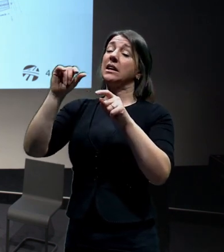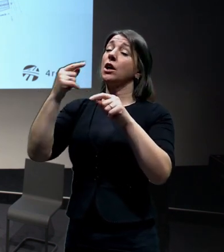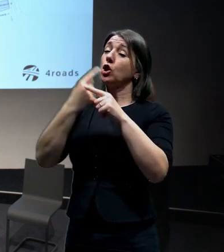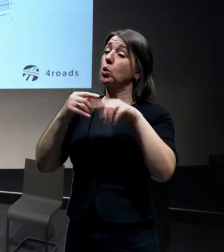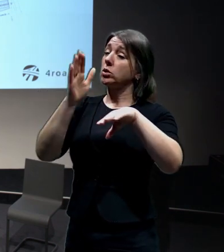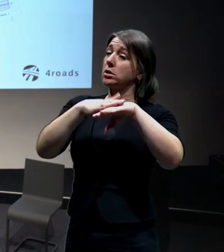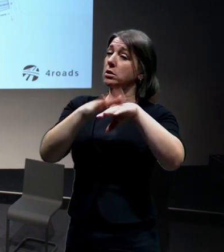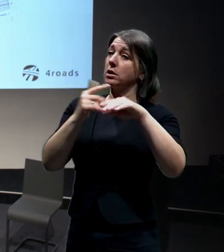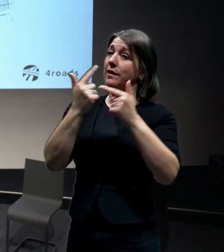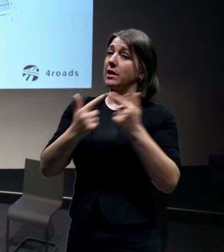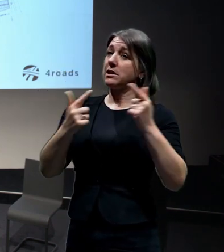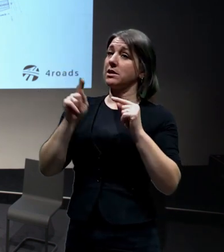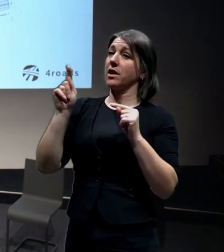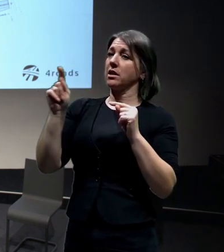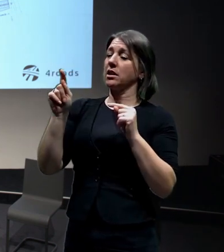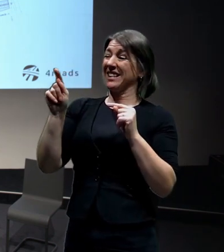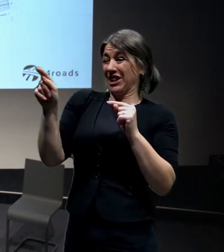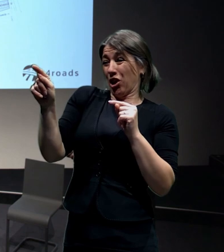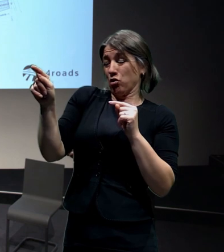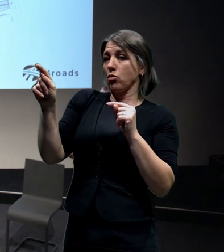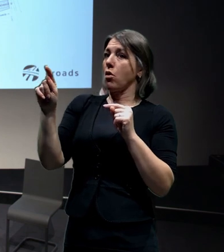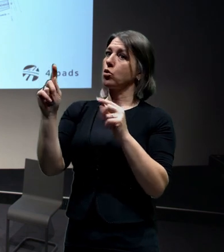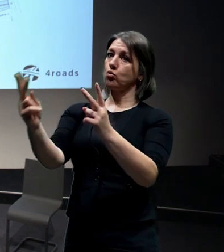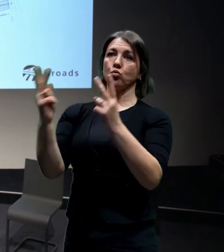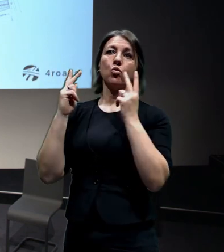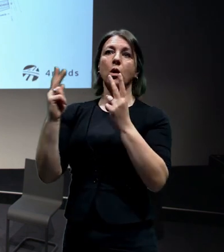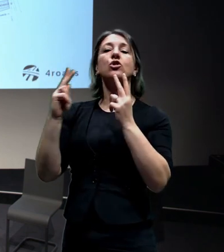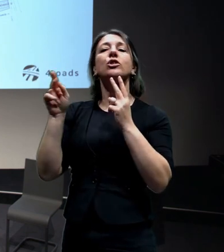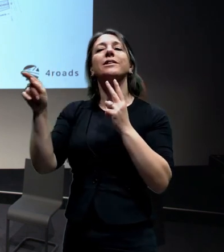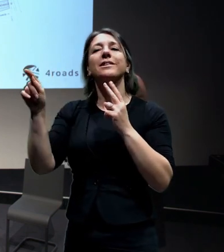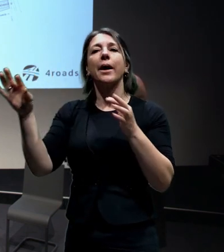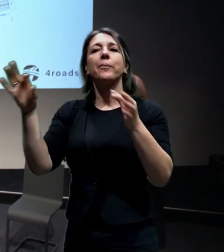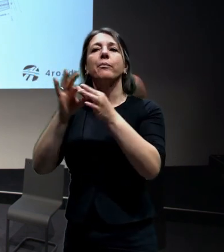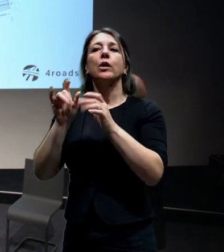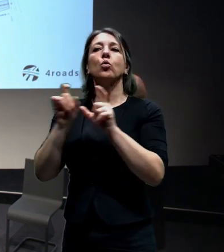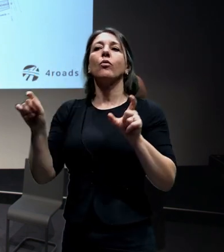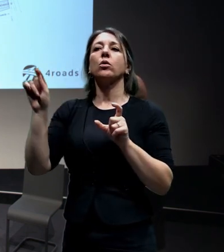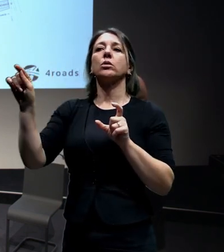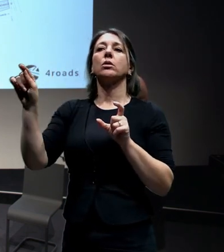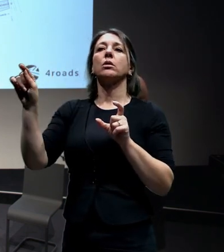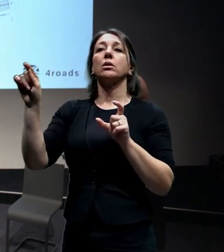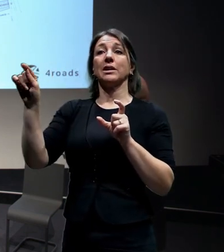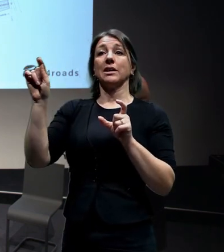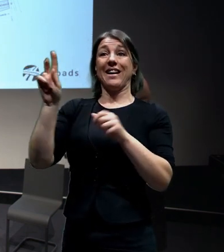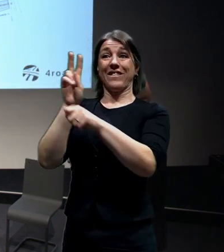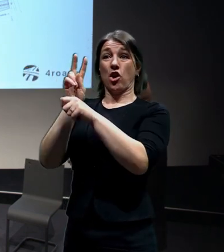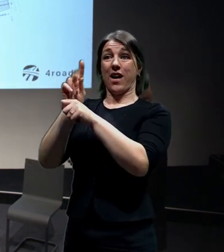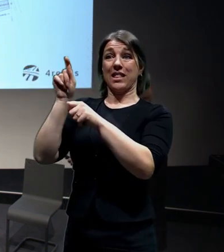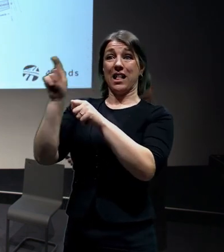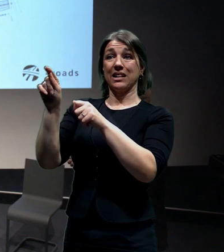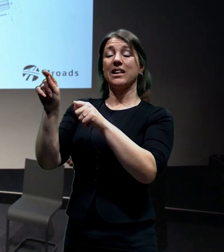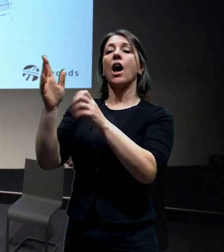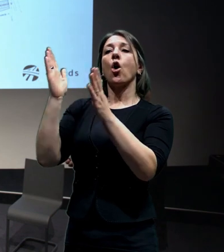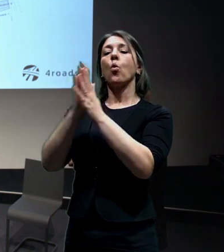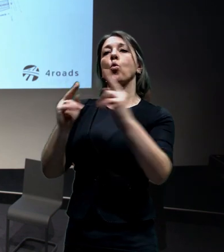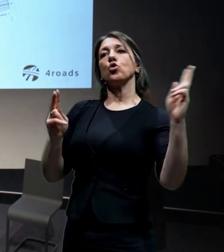nebo ukázal ono, co potom bude dozhodující, zejména na toto místo, kde nám v těchto místech přichází dva pruhy ze